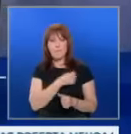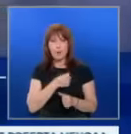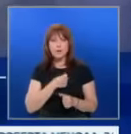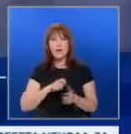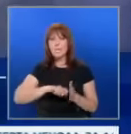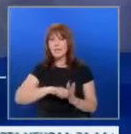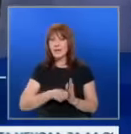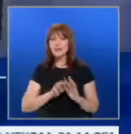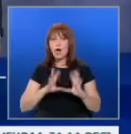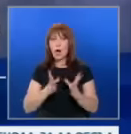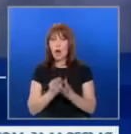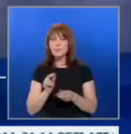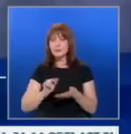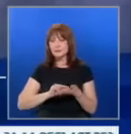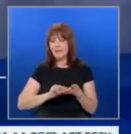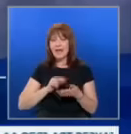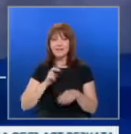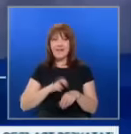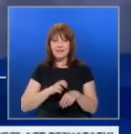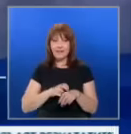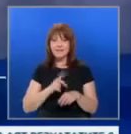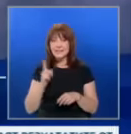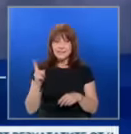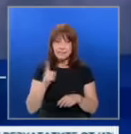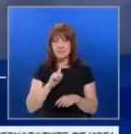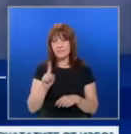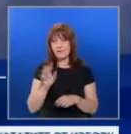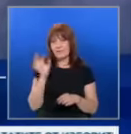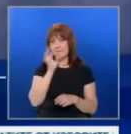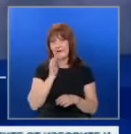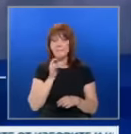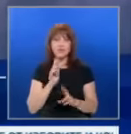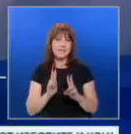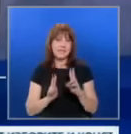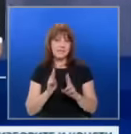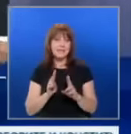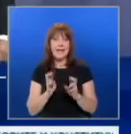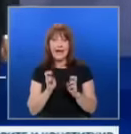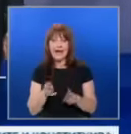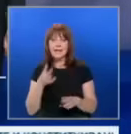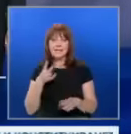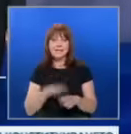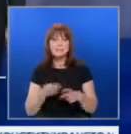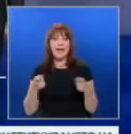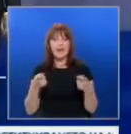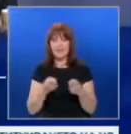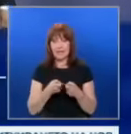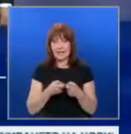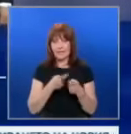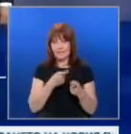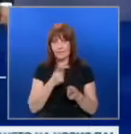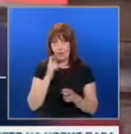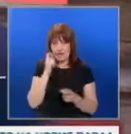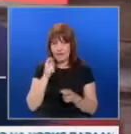приключват с обща декларация. За първи път не бе постигнато съгласие как да се спре войната в Украина. Тази година,